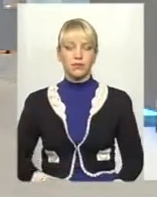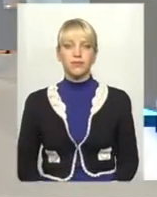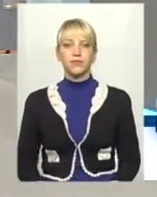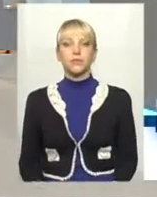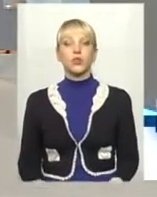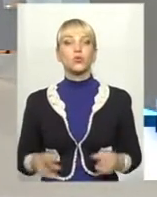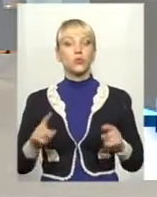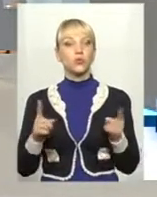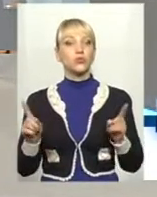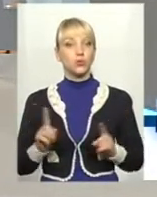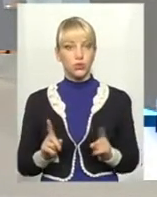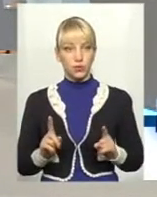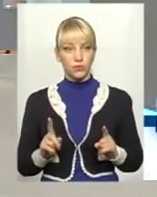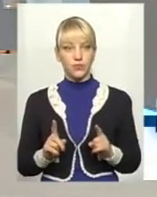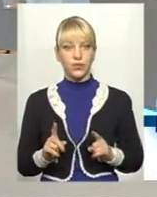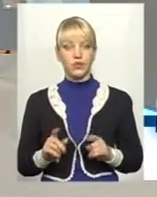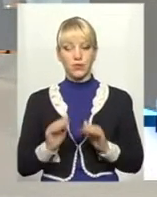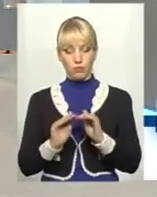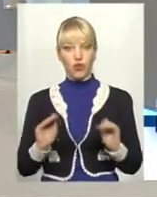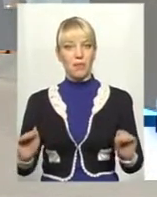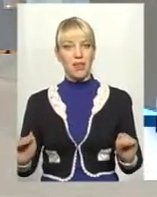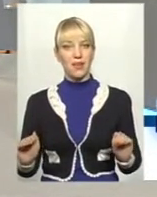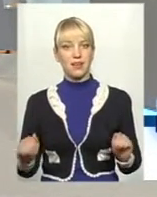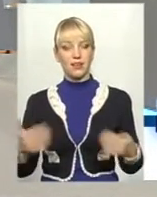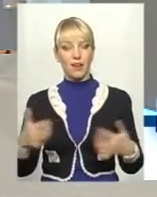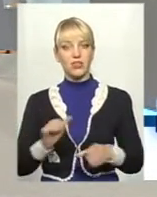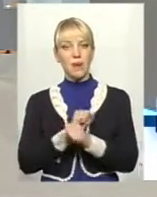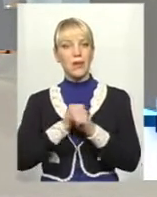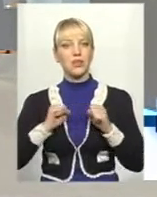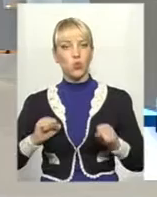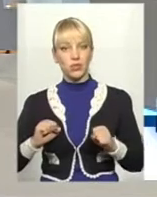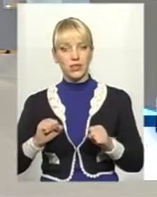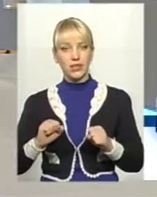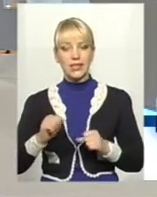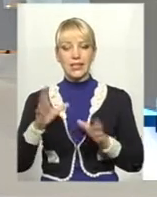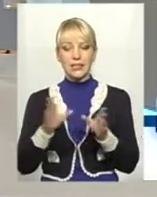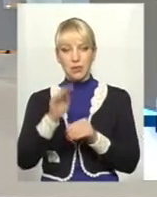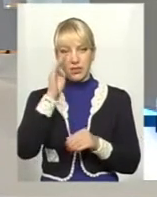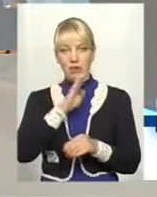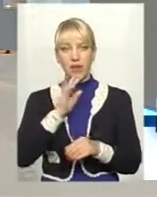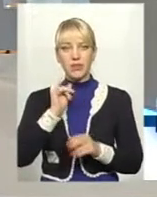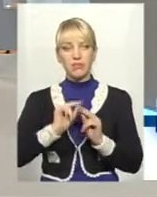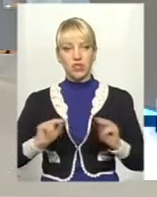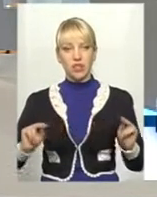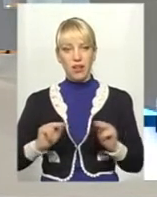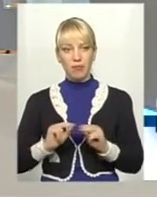тому що вони маленькі, а вже патріоти, з батьками, з вчителями.